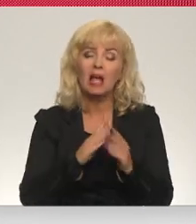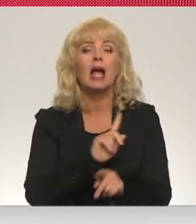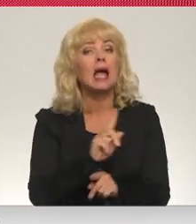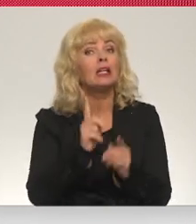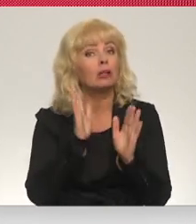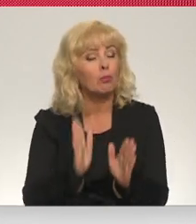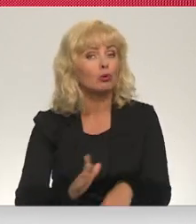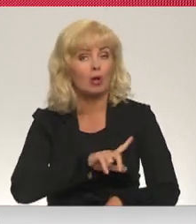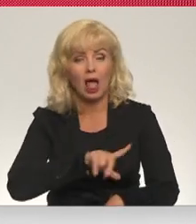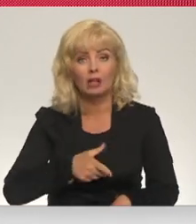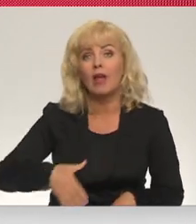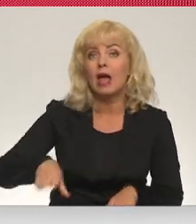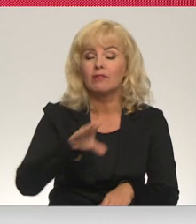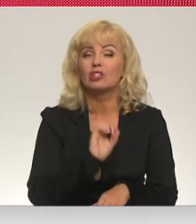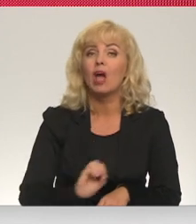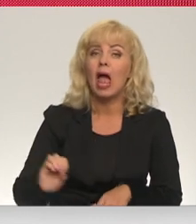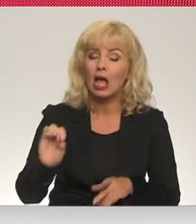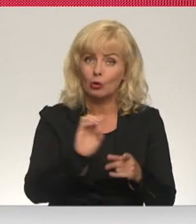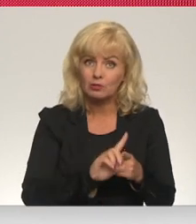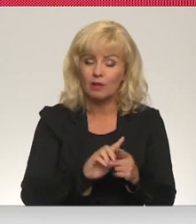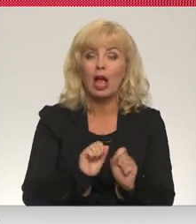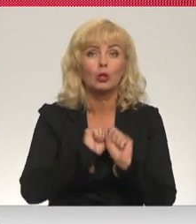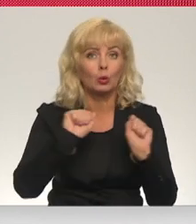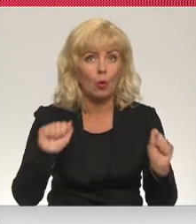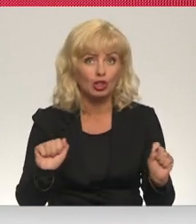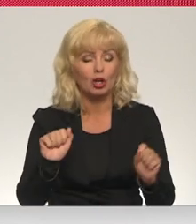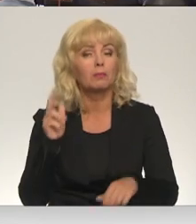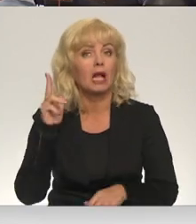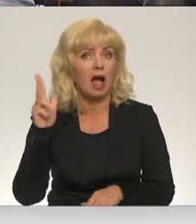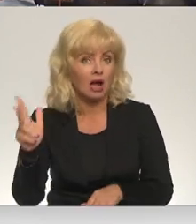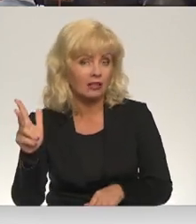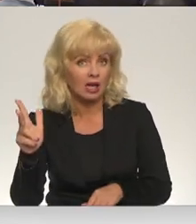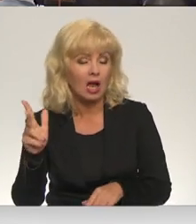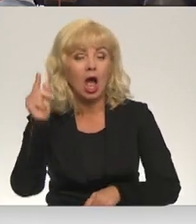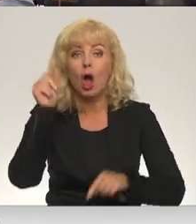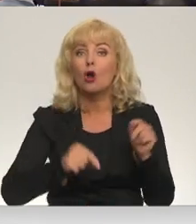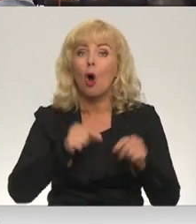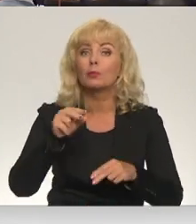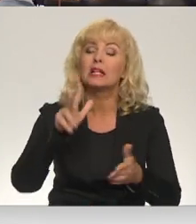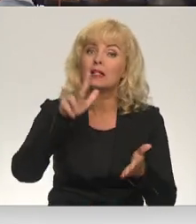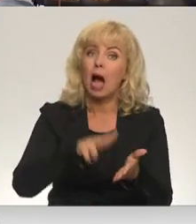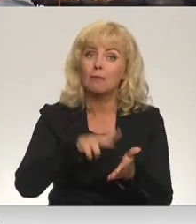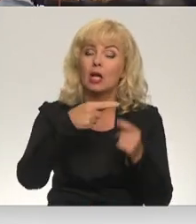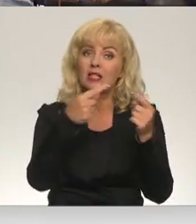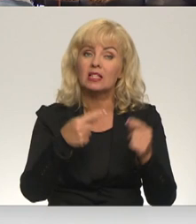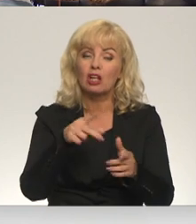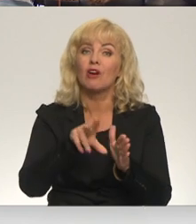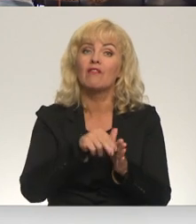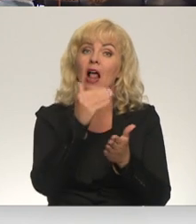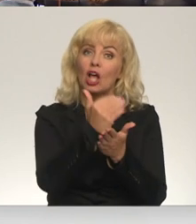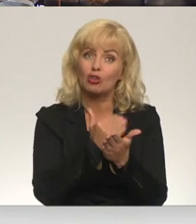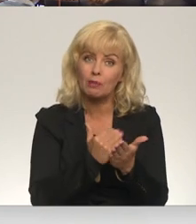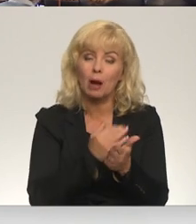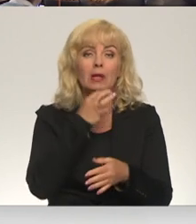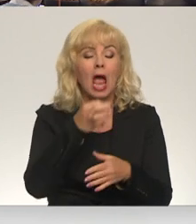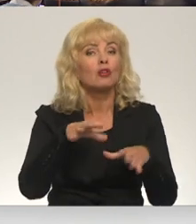būs Latvijas un visas Eiropas Savienības drošības garantija. Kongresā tika apstiprinātas saskaņas vēlēšana programma, kurā